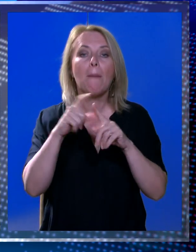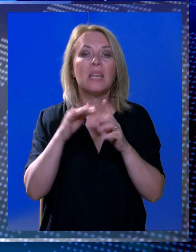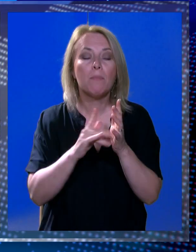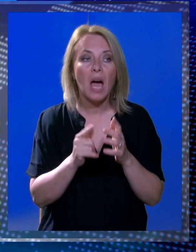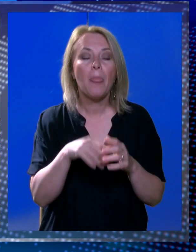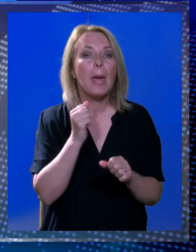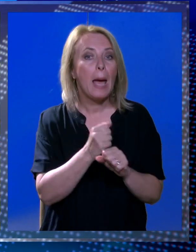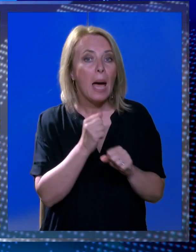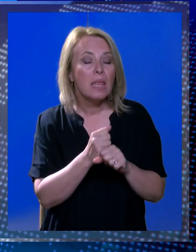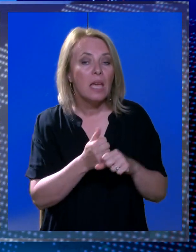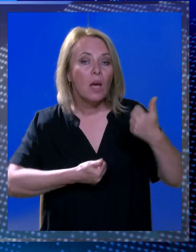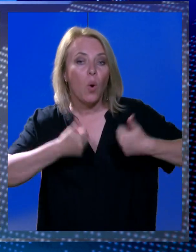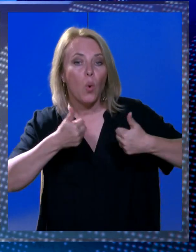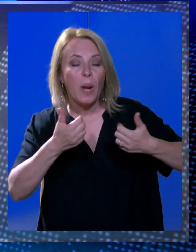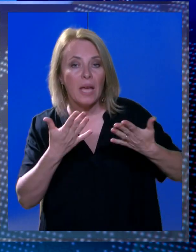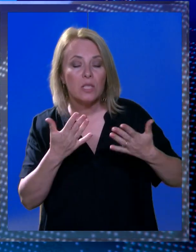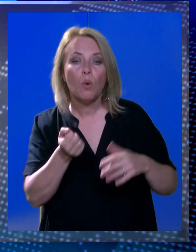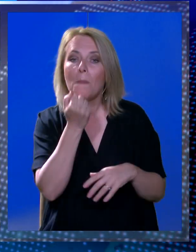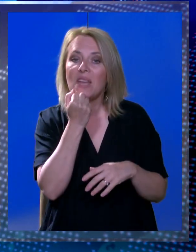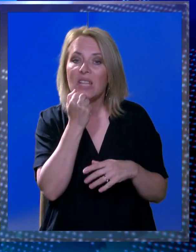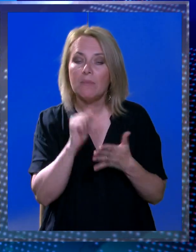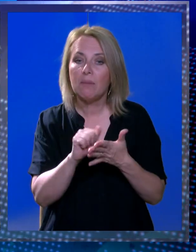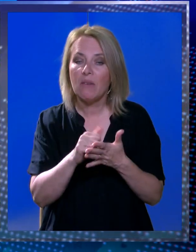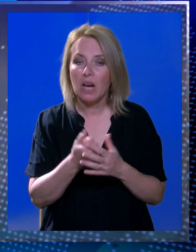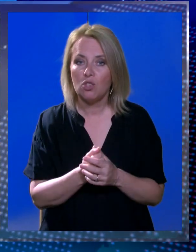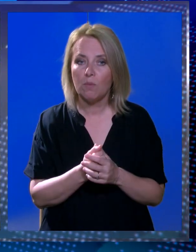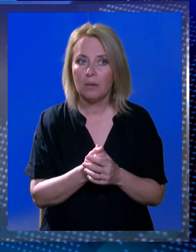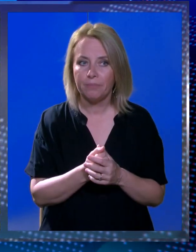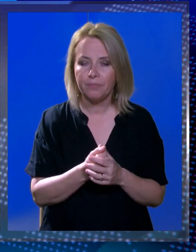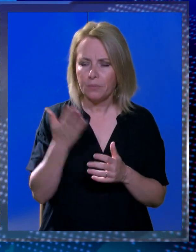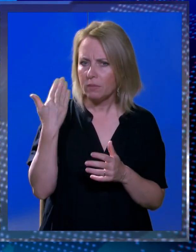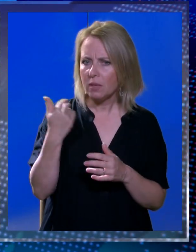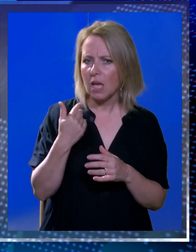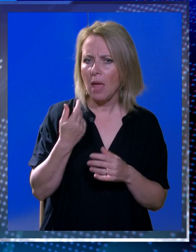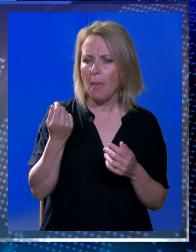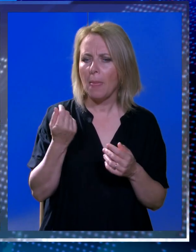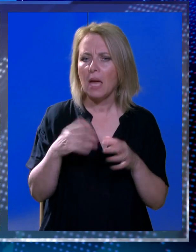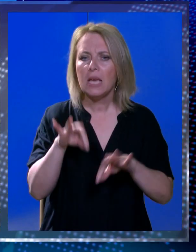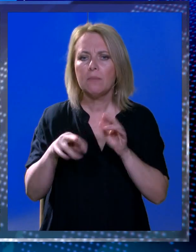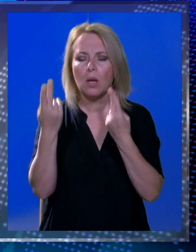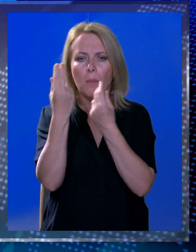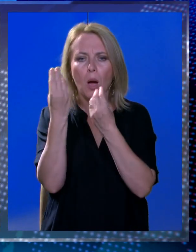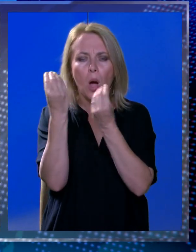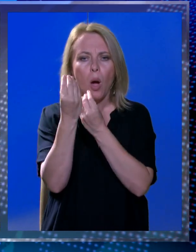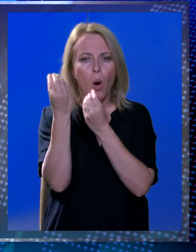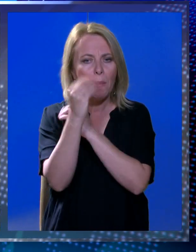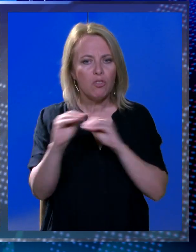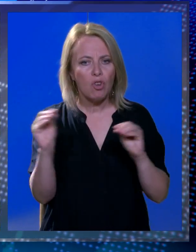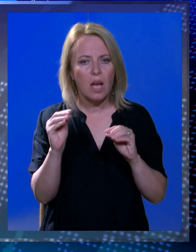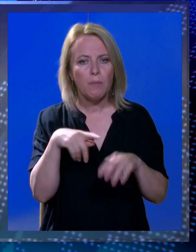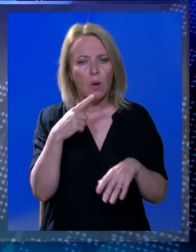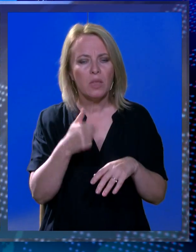ide biti konkurencija i privatnim iznamljivačima. Ono što je bilo HDZ jedan put u predizbornim običanjima govorio da ide sto